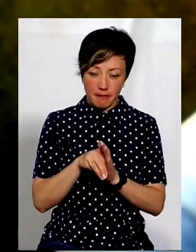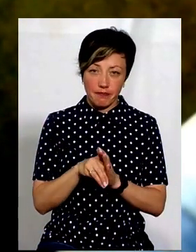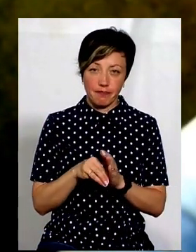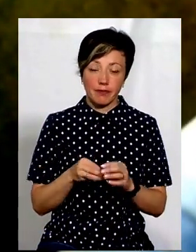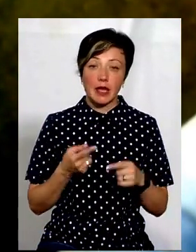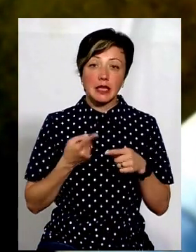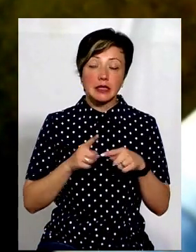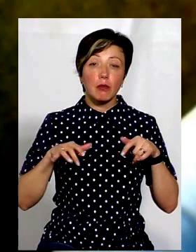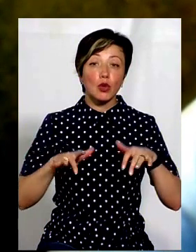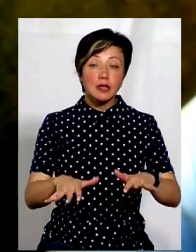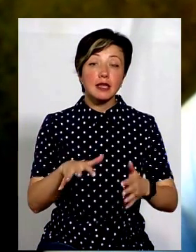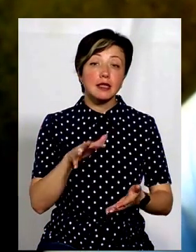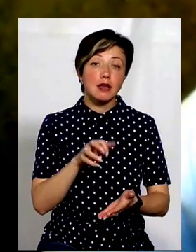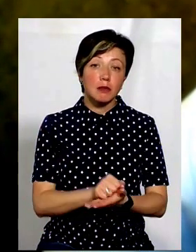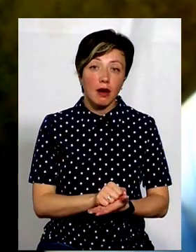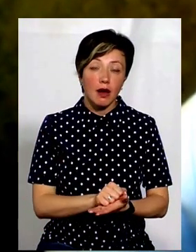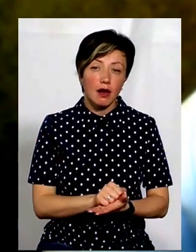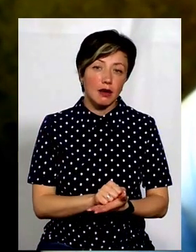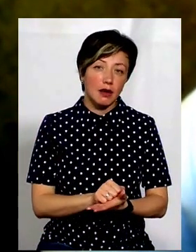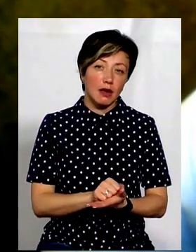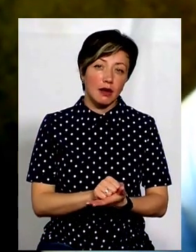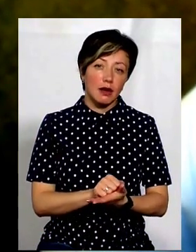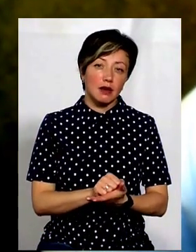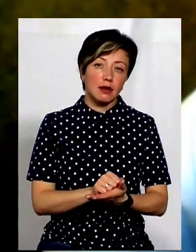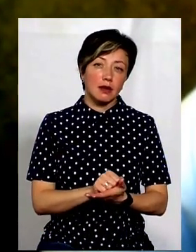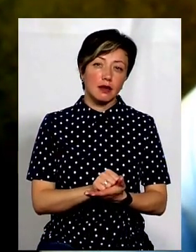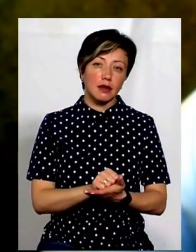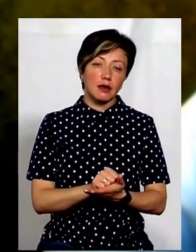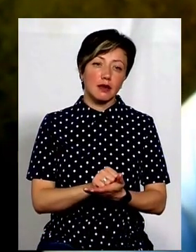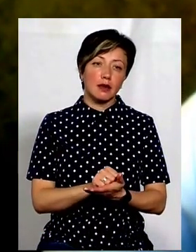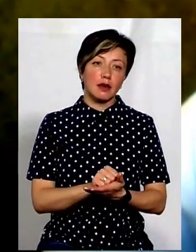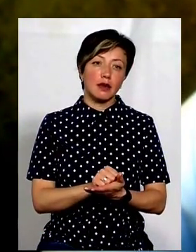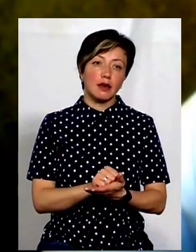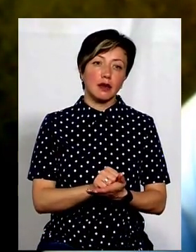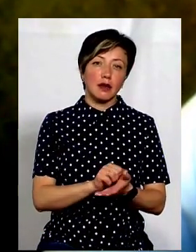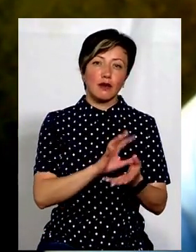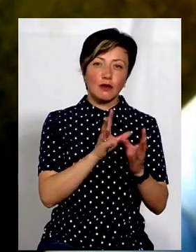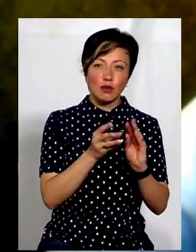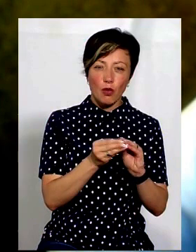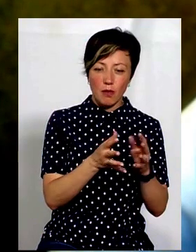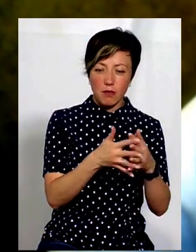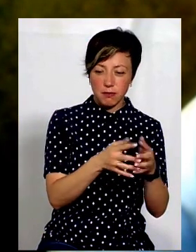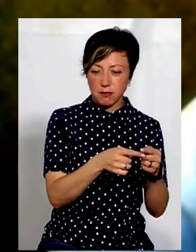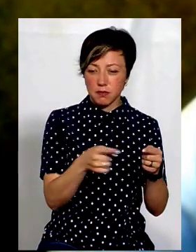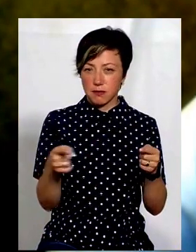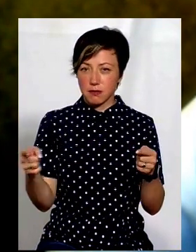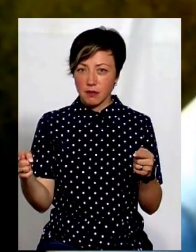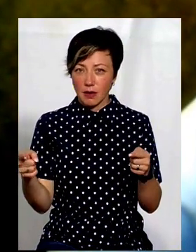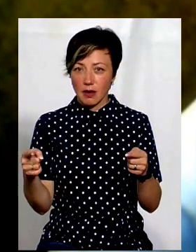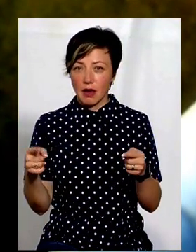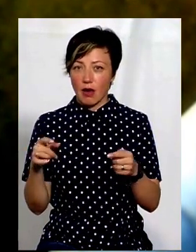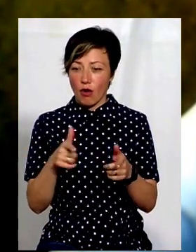Процес цей займає, ну, десь від спарювання до відкладання ікри. Це десь хай тиждень.